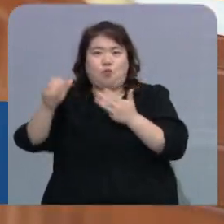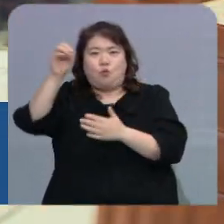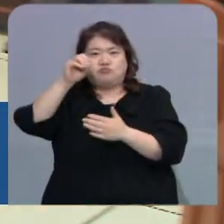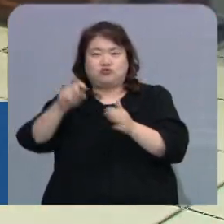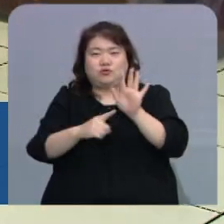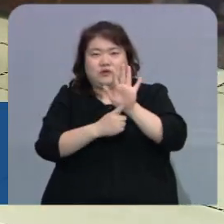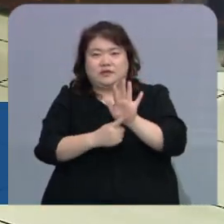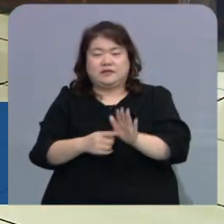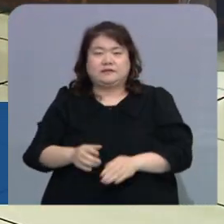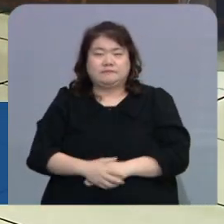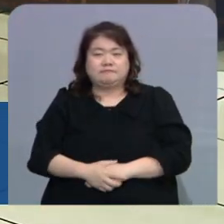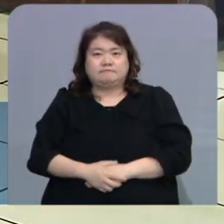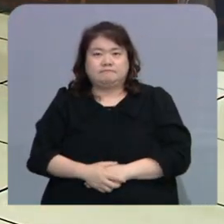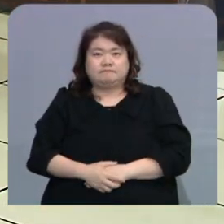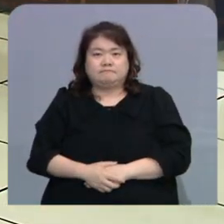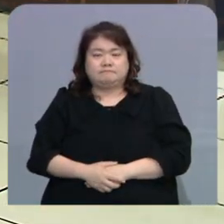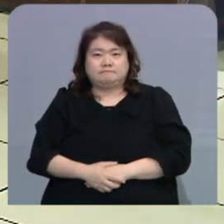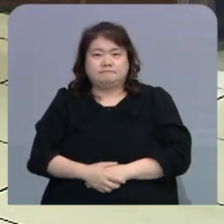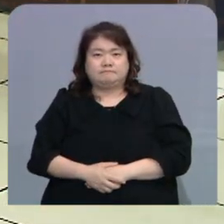나타났습니다.